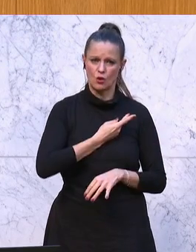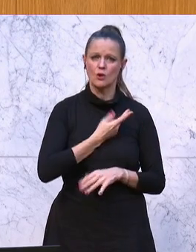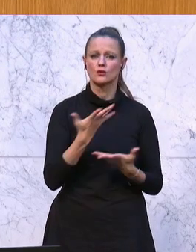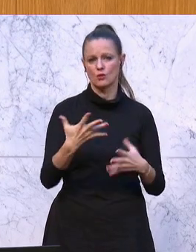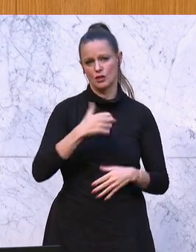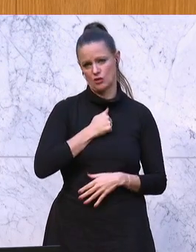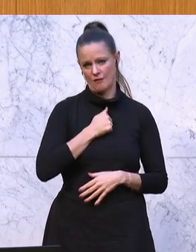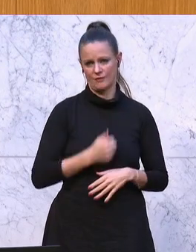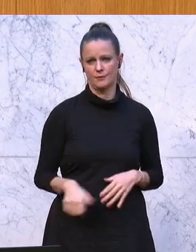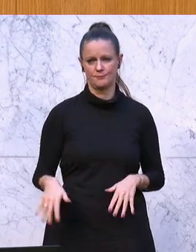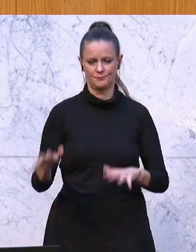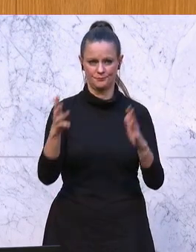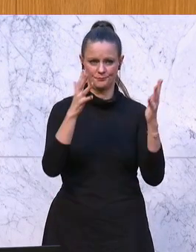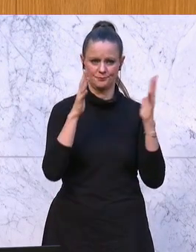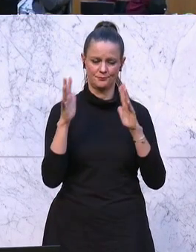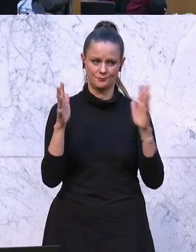das geschafft haben.